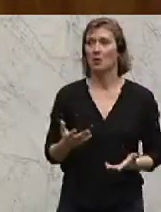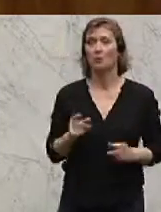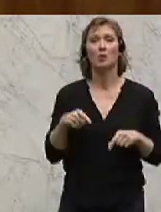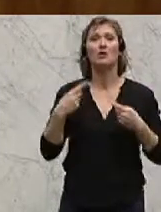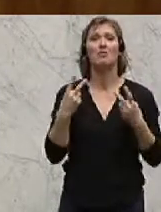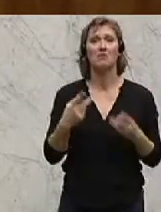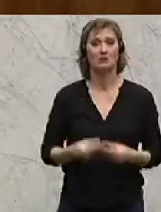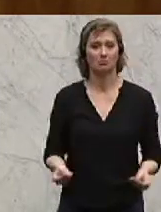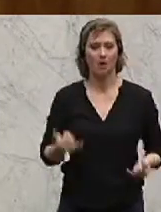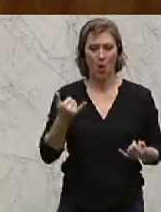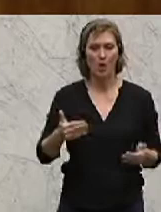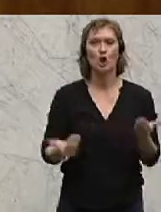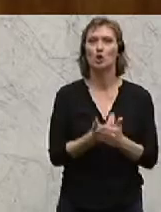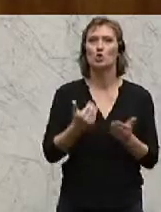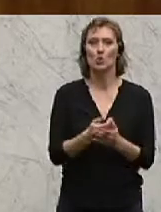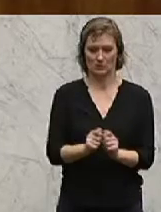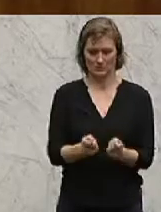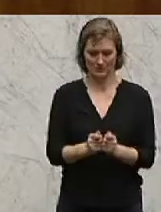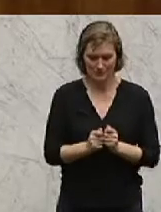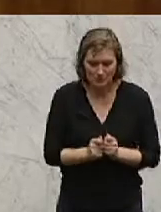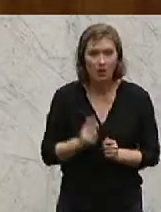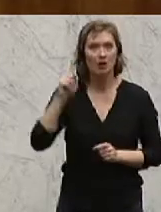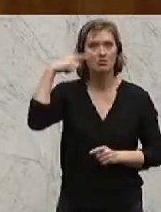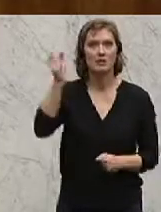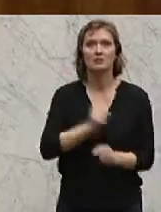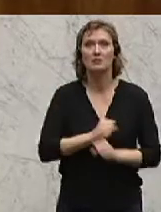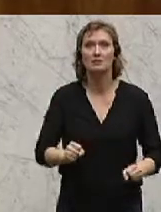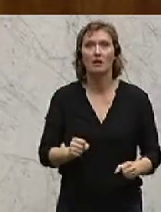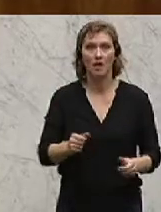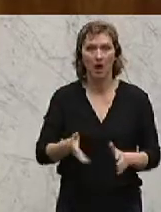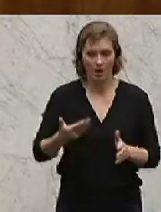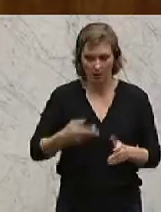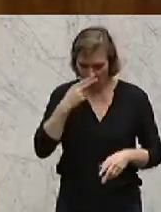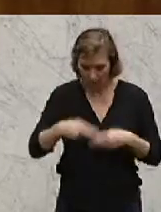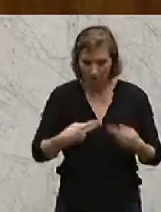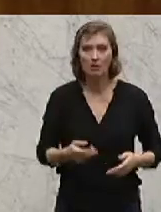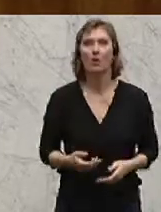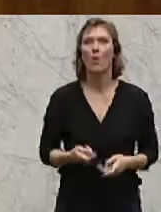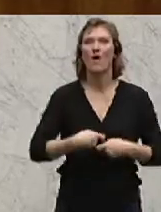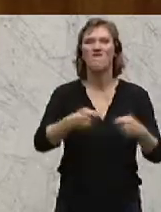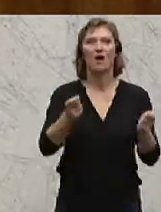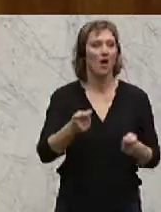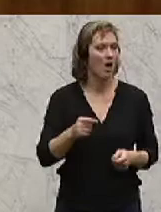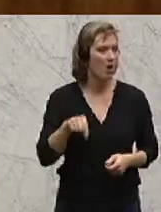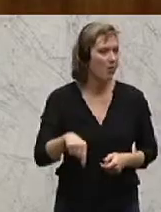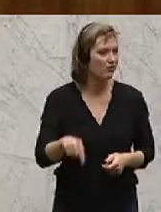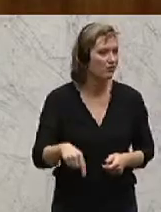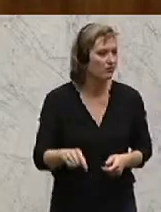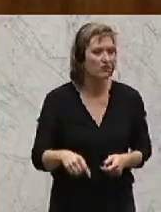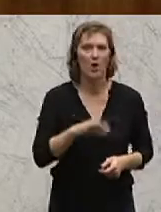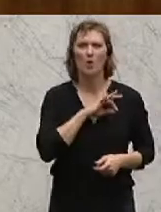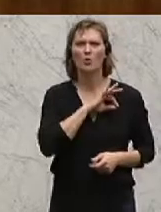heutige News zur Hand nimmt, haben wir schon den nächsten Skandal, der gerade im Laufen ist mit dem Verkauf der